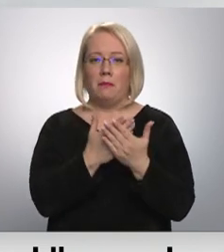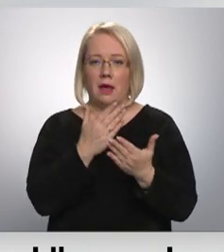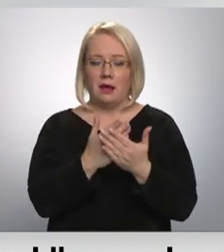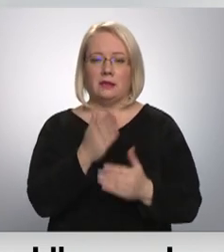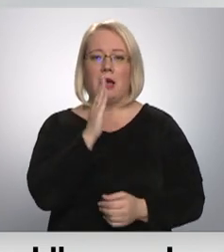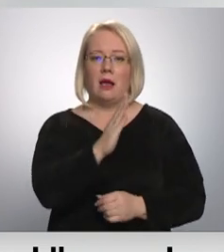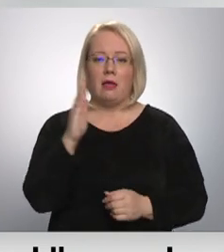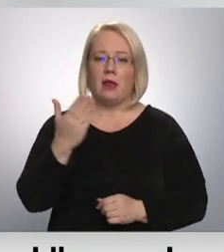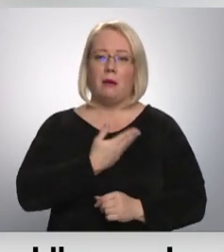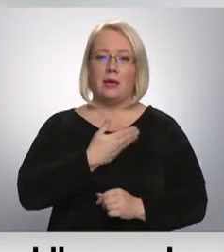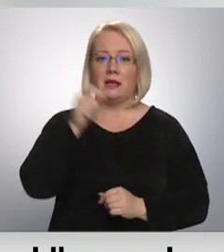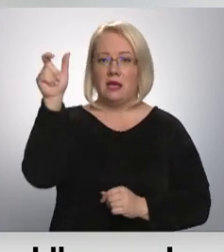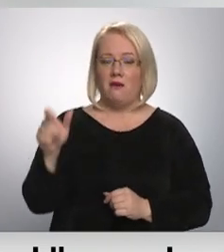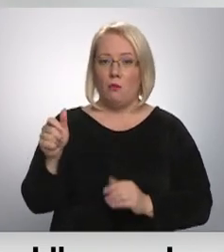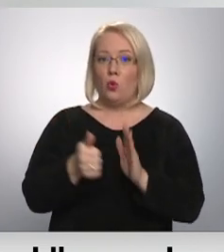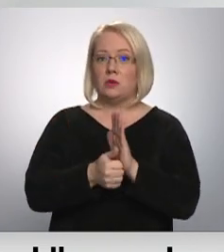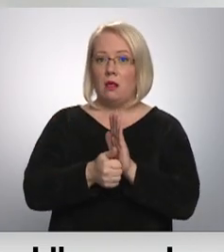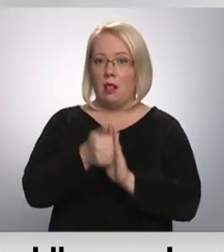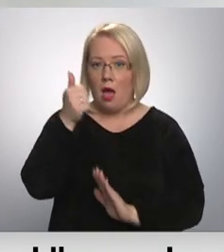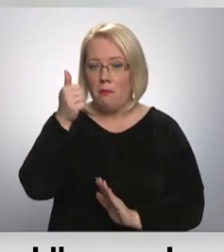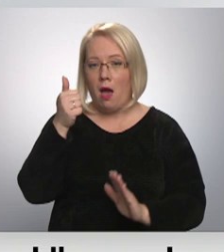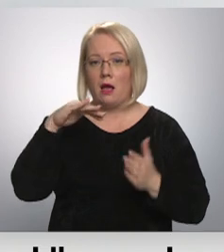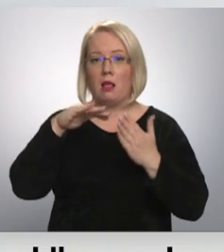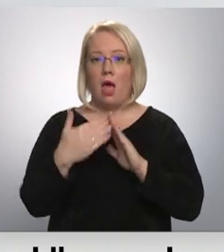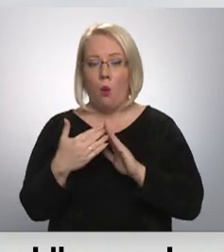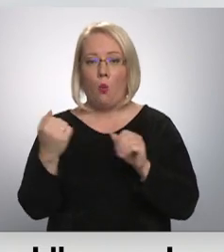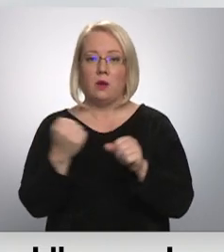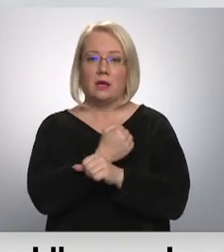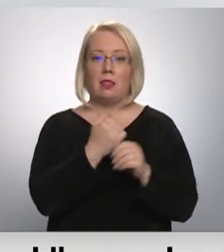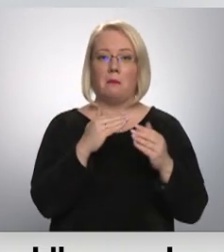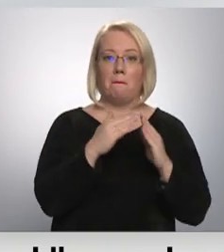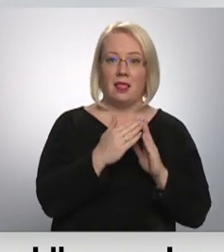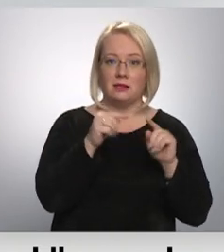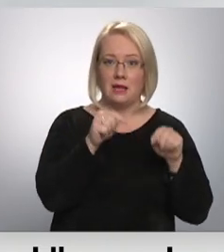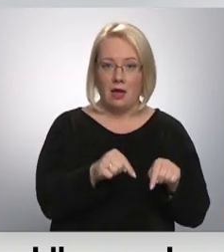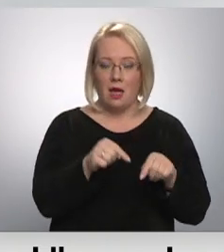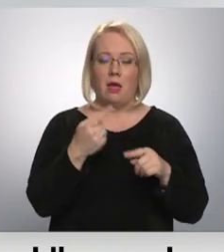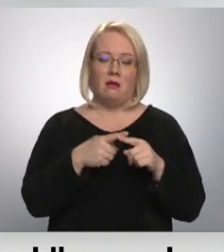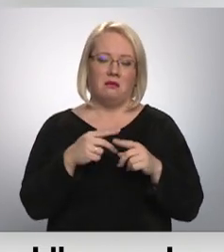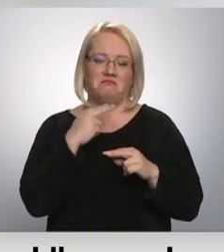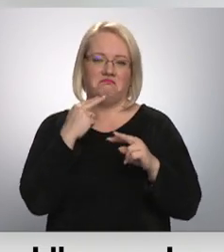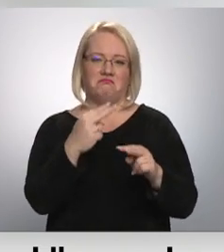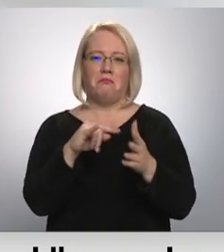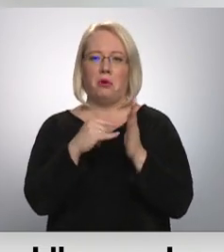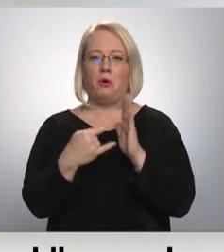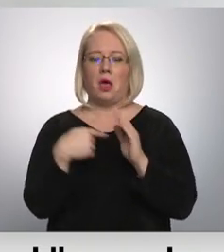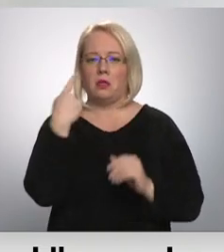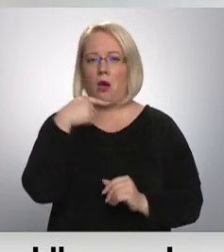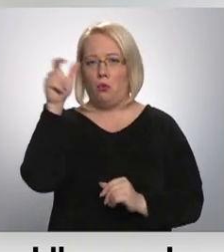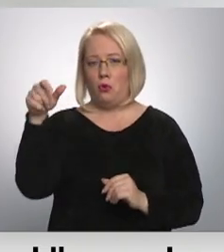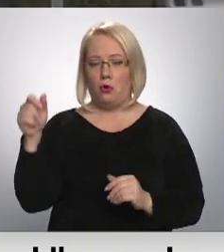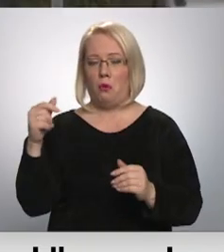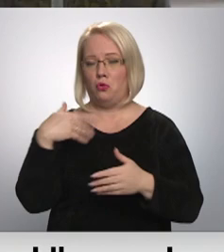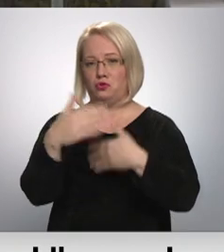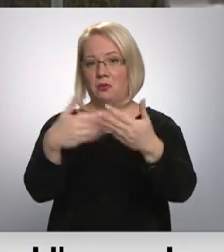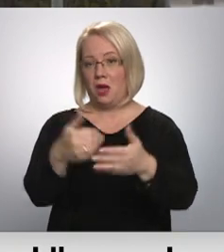iedzīvotājam būs labāk, gan laukos, gan pilsētās, tad visu cieņu projektu autoriem man uz priekšu.